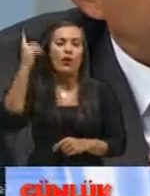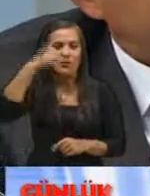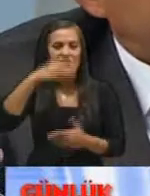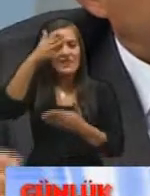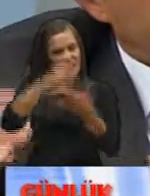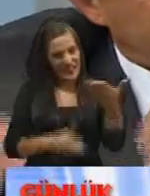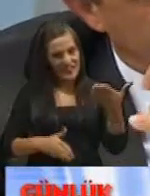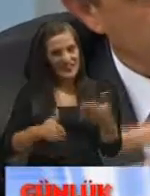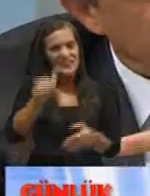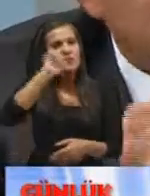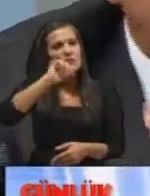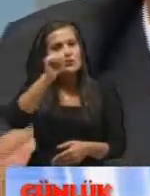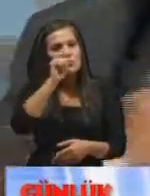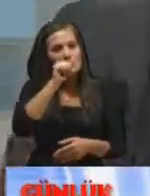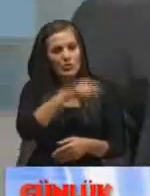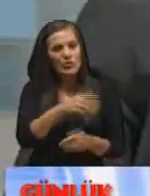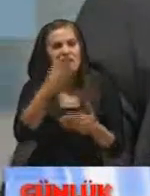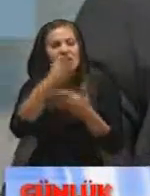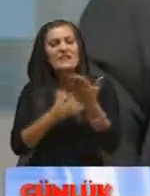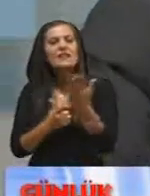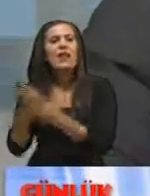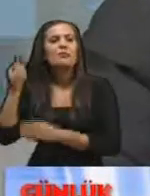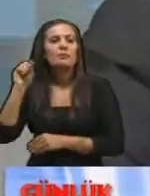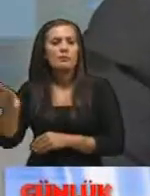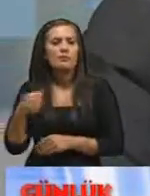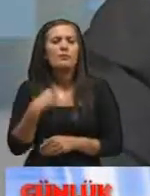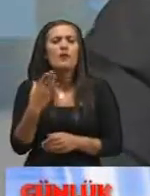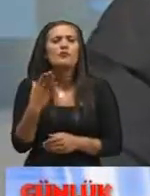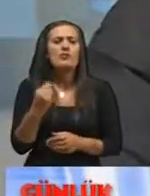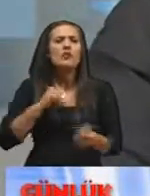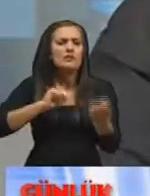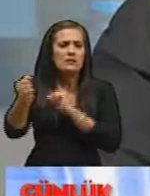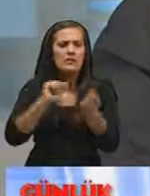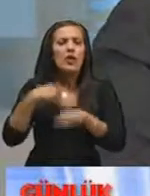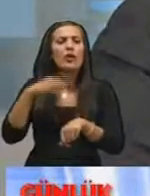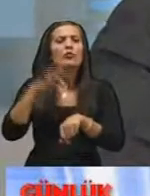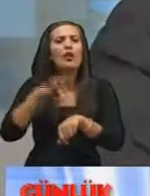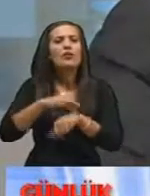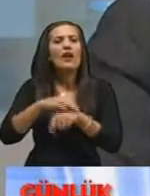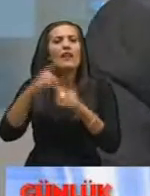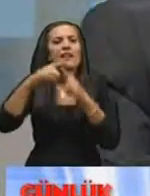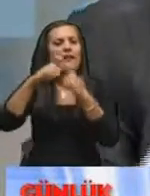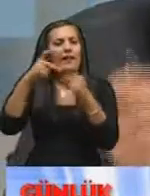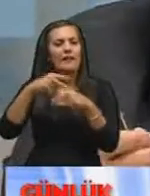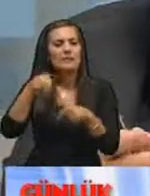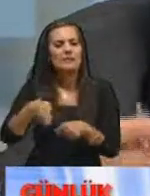yarısı içme su ihtiyacını karşılayacak miktardır yarısında tarım ben özellikle ısrar ettim çünkü benim doktoratezim ODTÜ'de yaptığım doktoratezim Güzel Yurt bölgesiydi